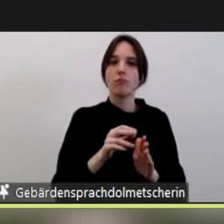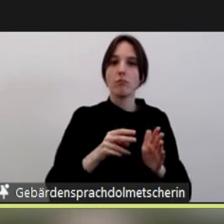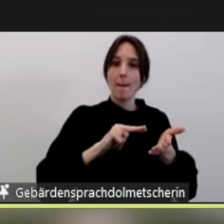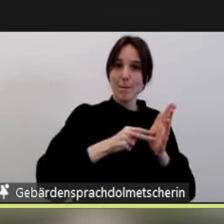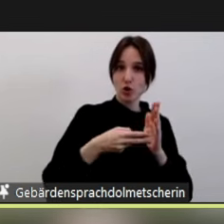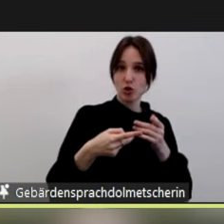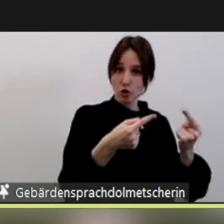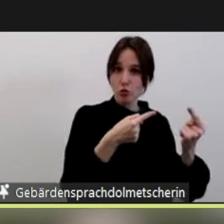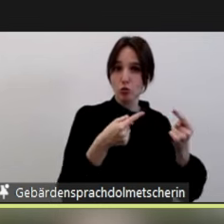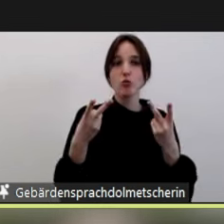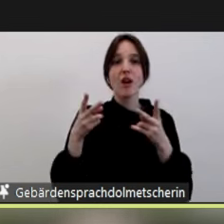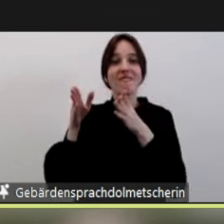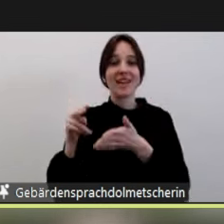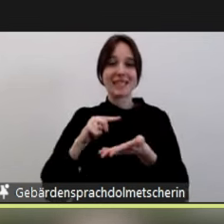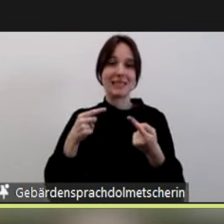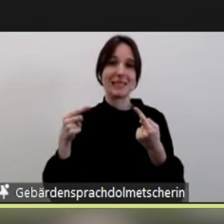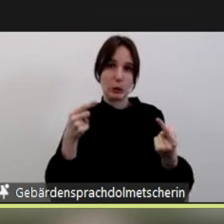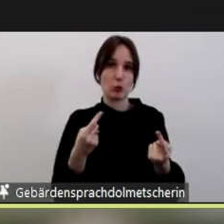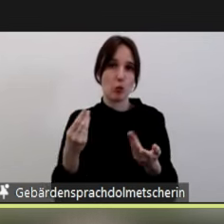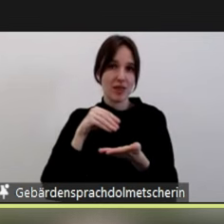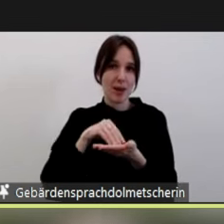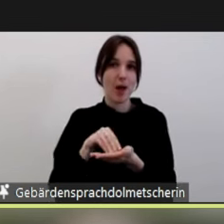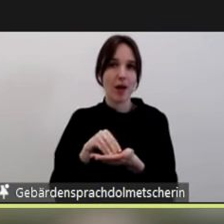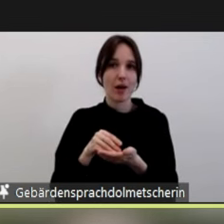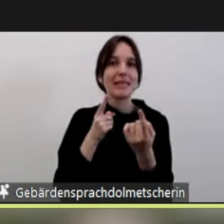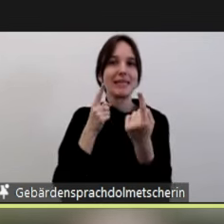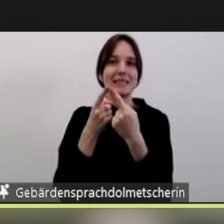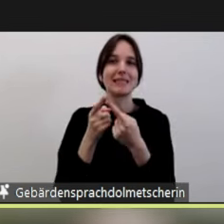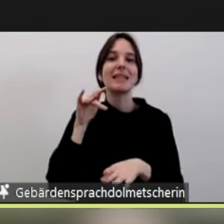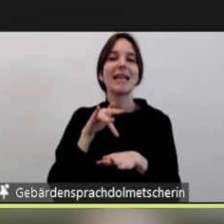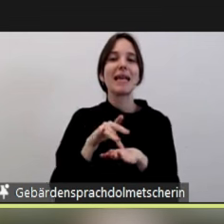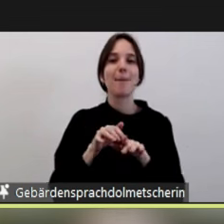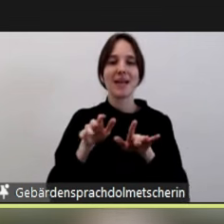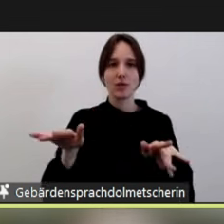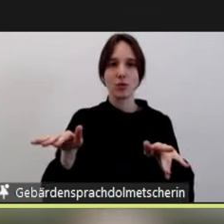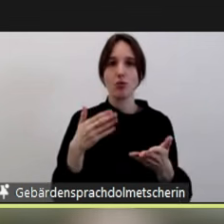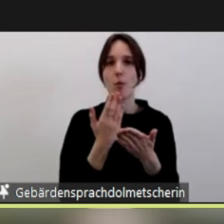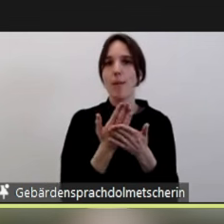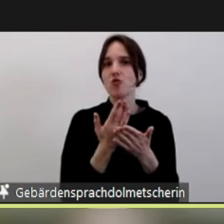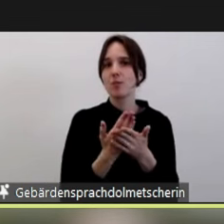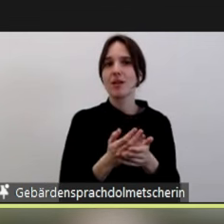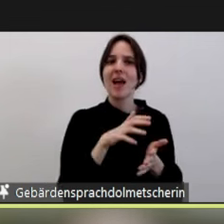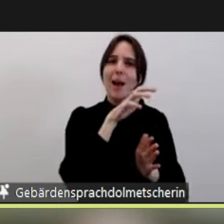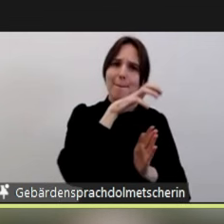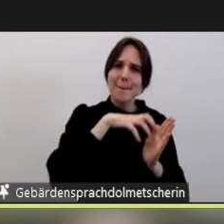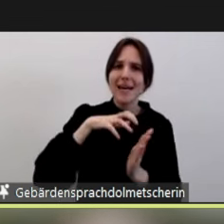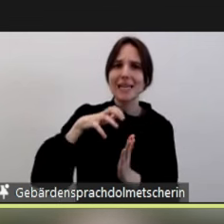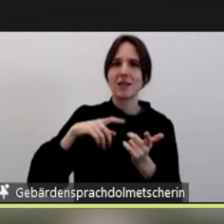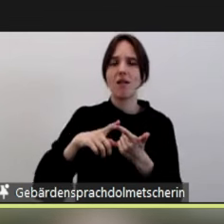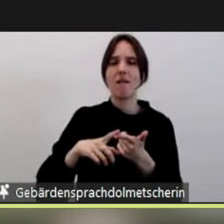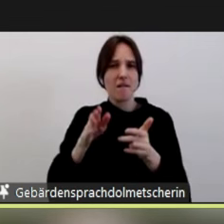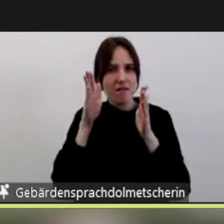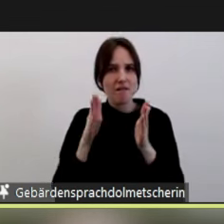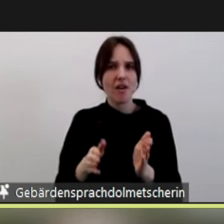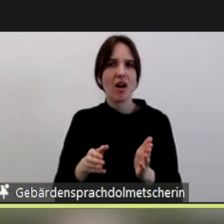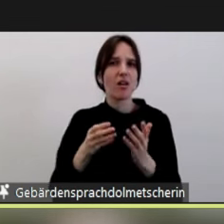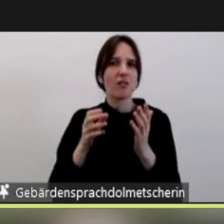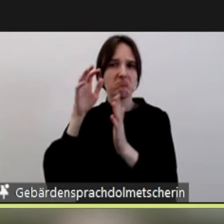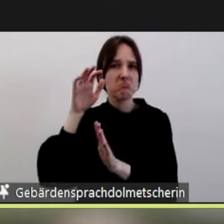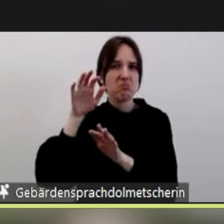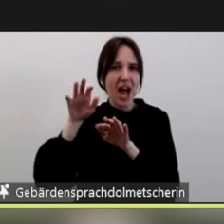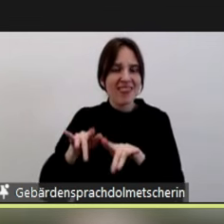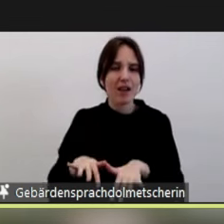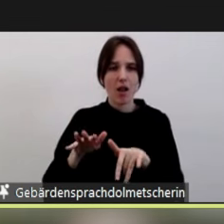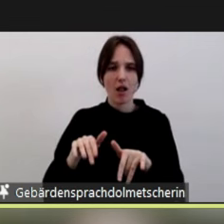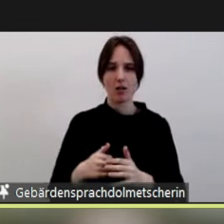Sensibilisierungsarbeit zuführen. Das passiert dann zum Beispiel in Berichten, Fachbeiträgen. Wir haben zeitgleich mit dem Lagebild